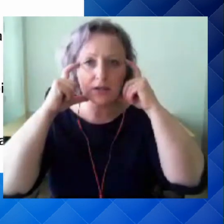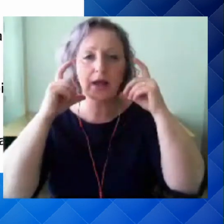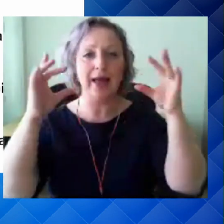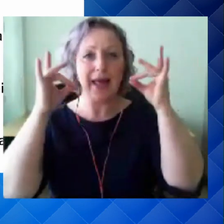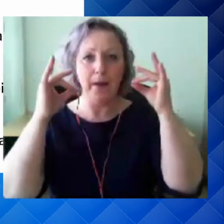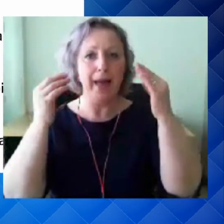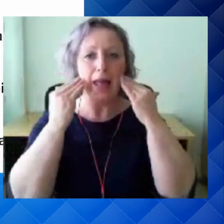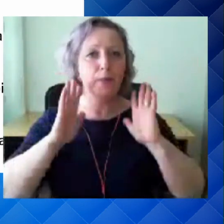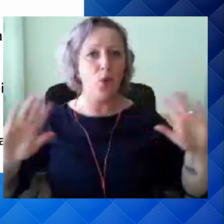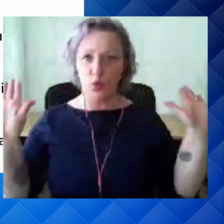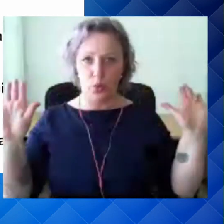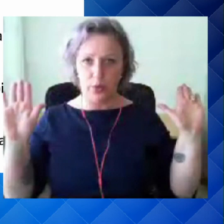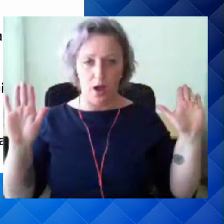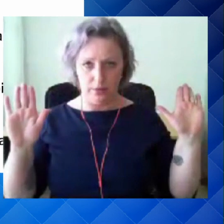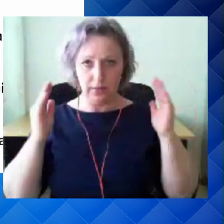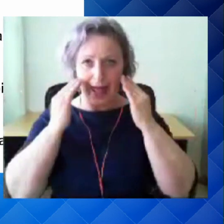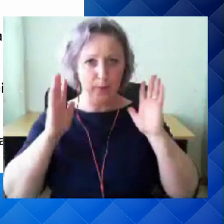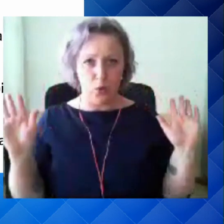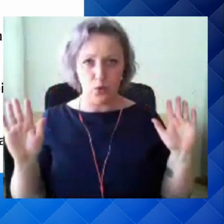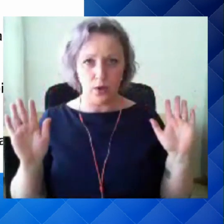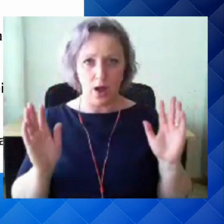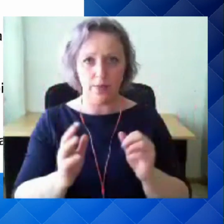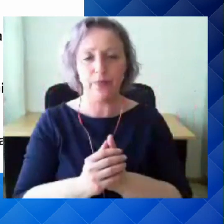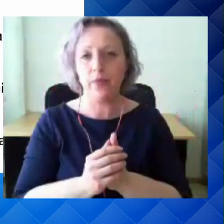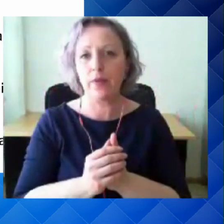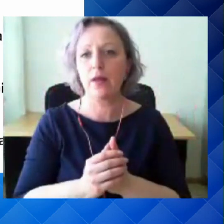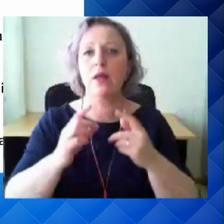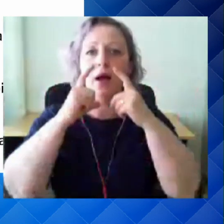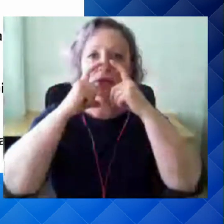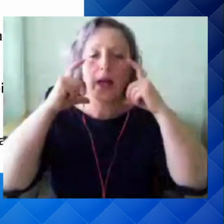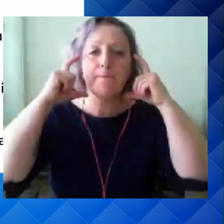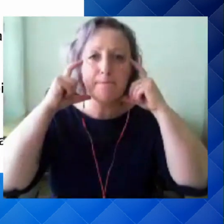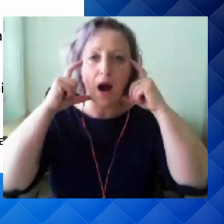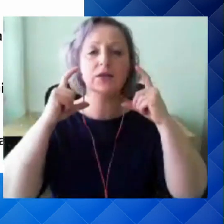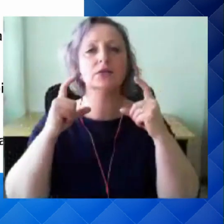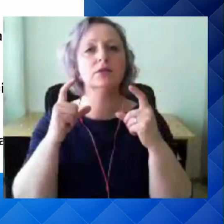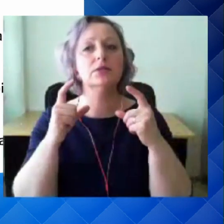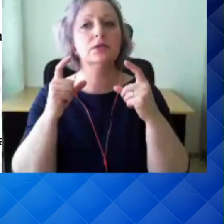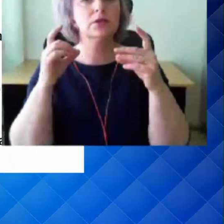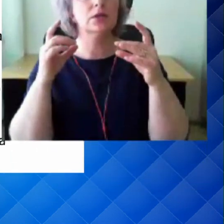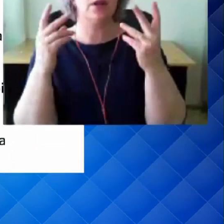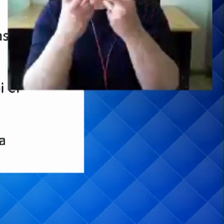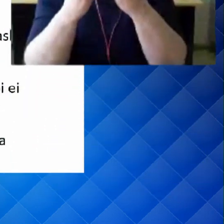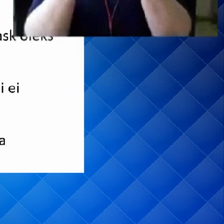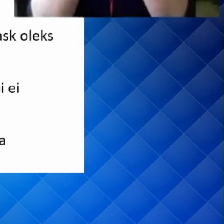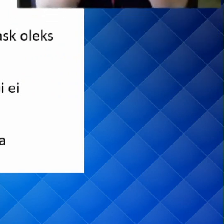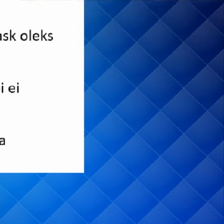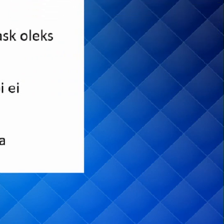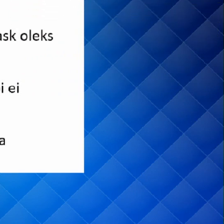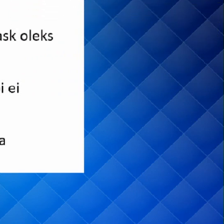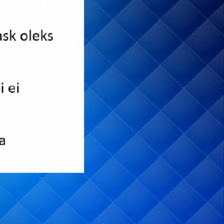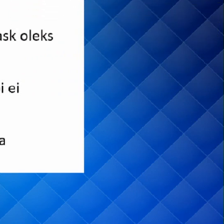enam ei puuduta. Tegelikult sellel maski kandmisel on ka oma kaudne mõju võibolla